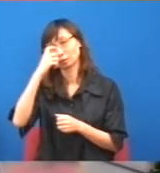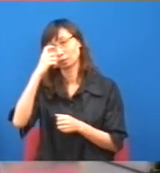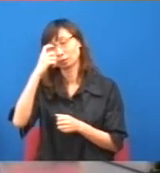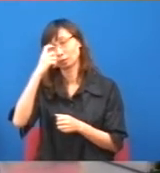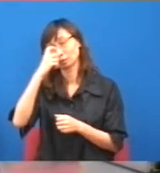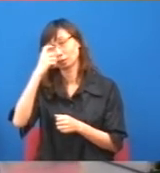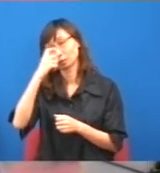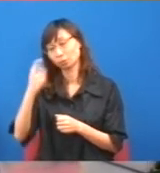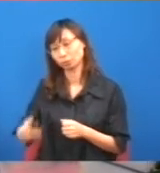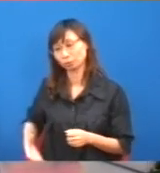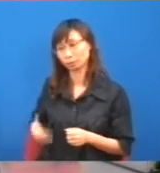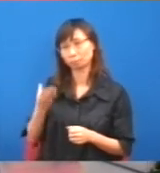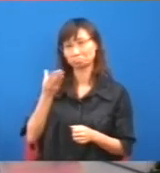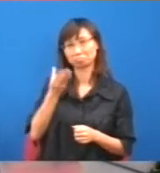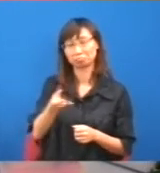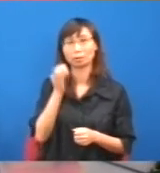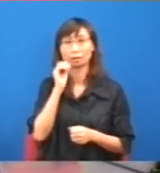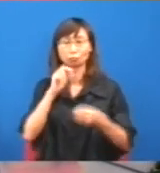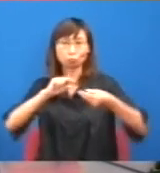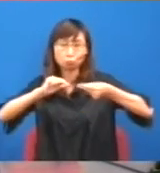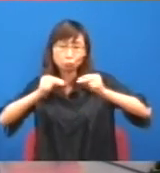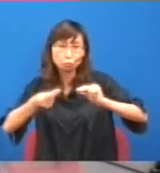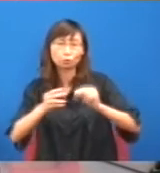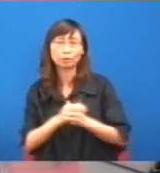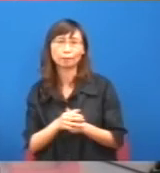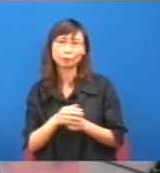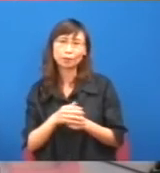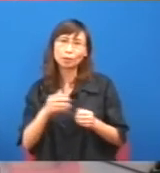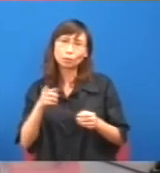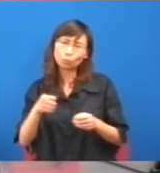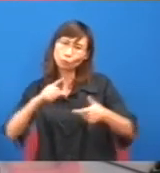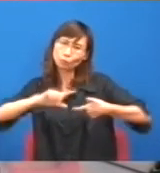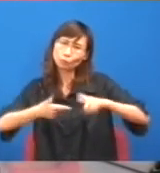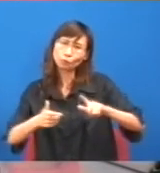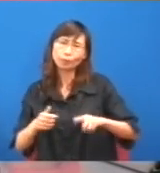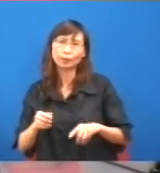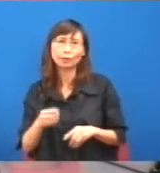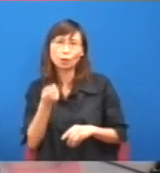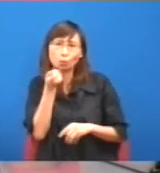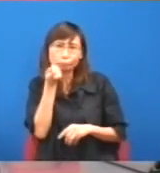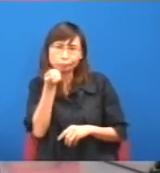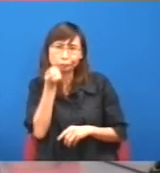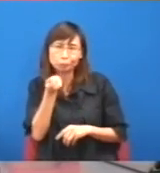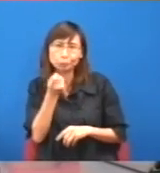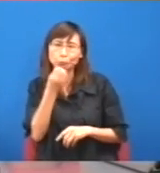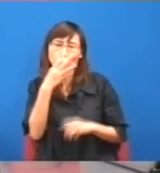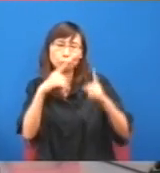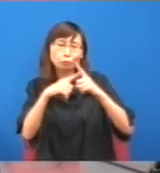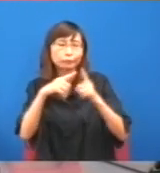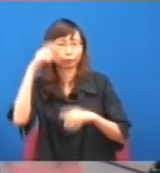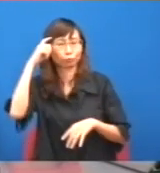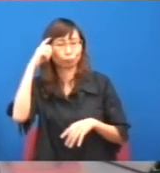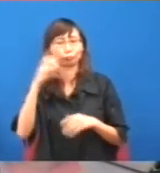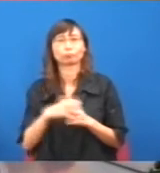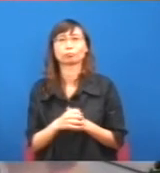肥豹的制度,類似今日那個民間的提議,隨之隨修,隨修隨之,很